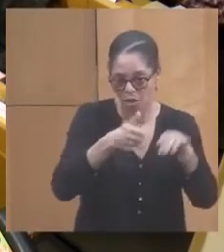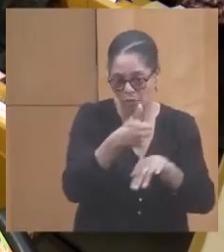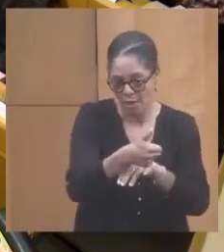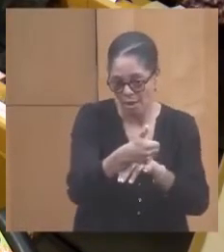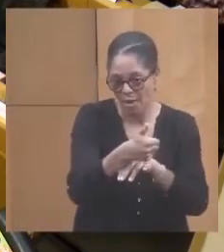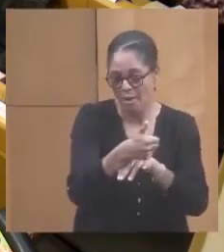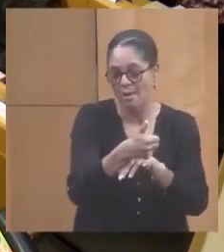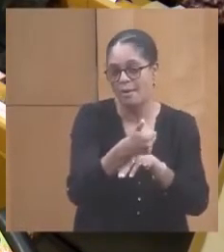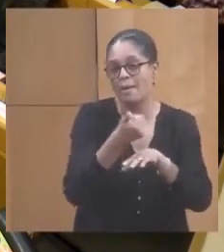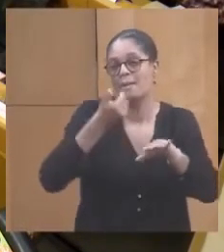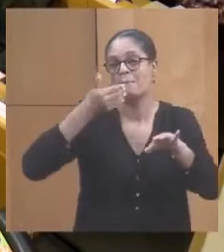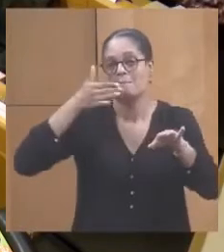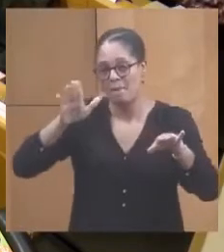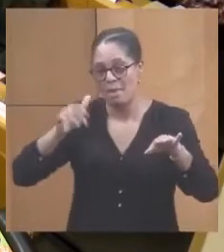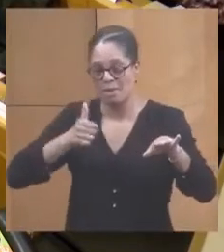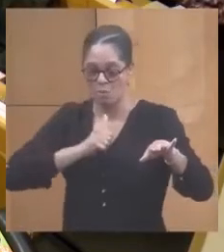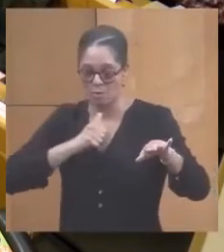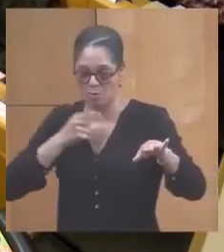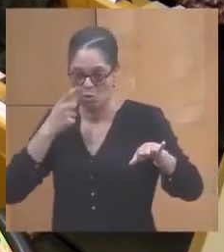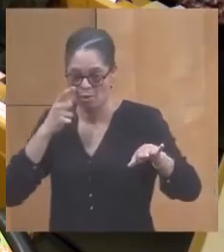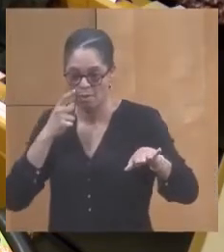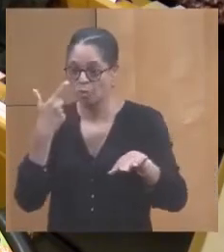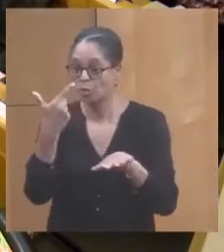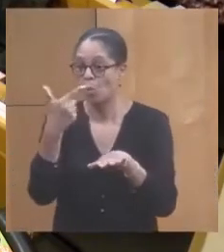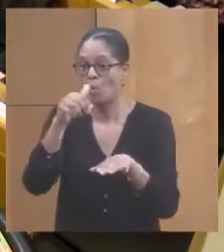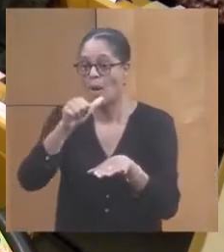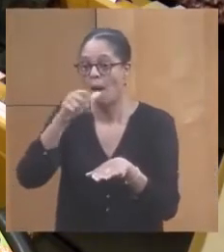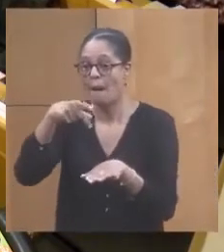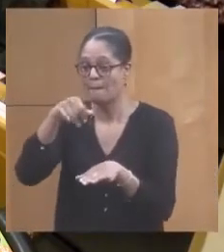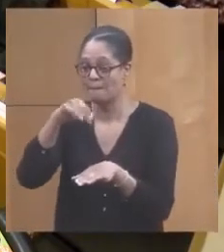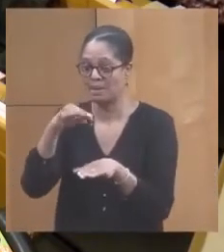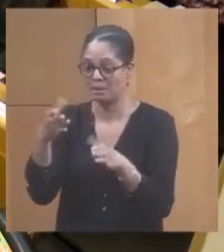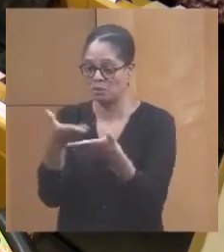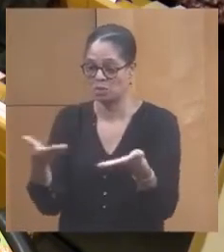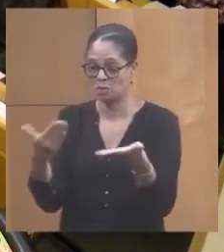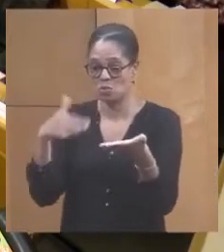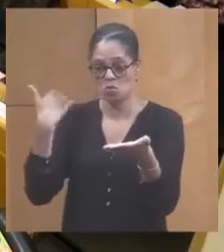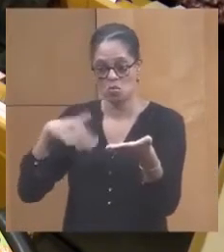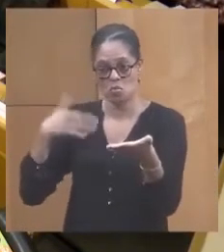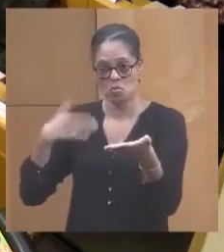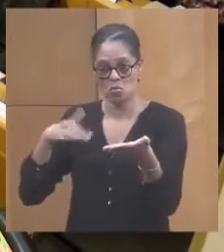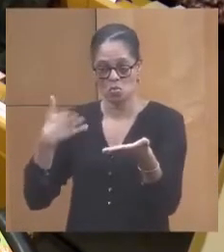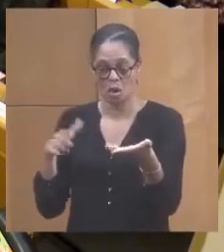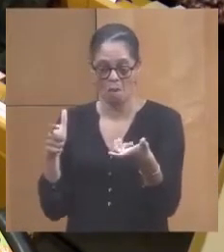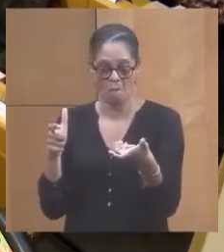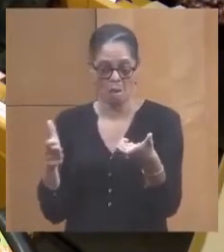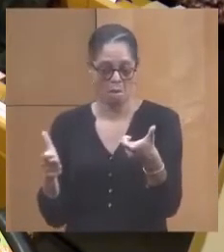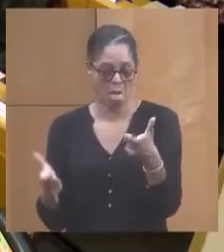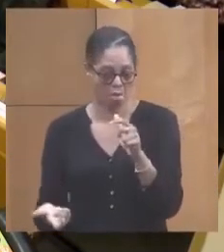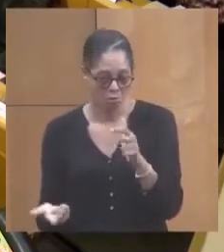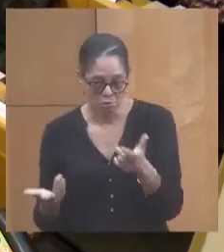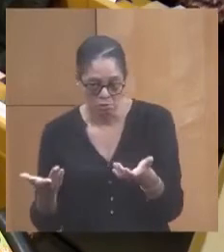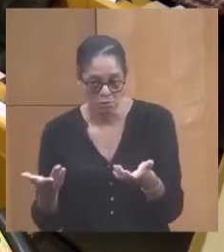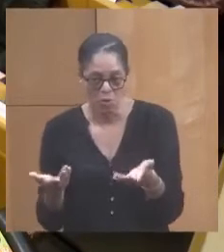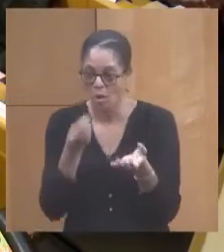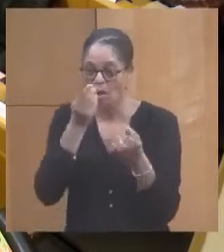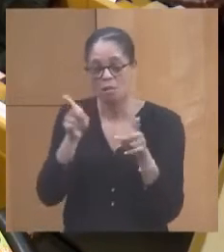Par contre, j'ai constaté que deux apites sont dans un état, j'ai envie de dire, d'abandon manifeste.